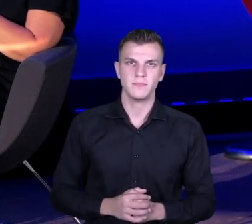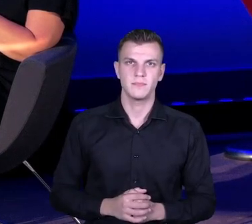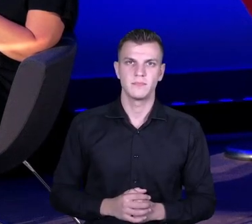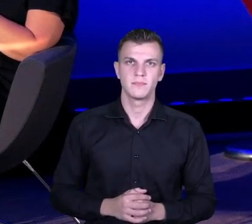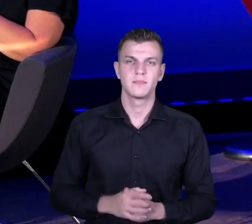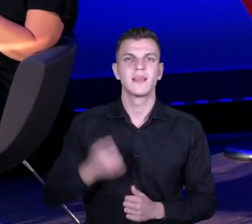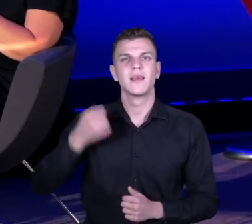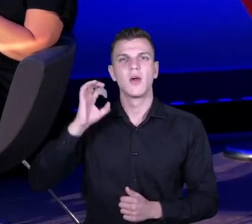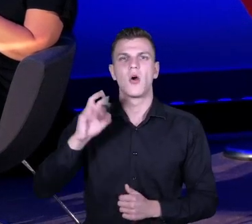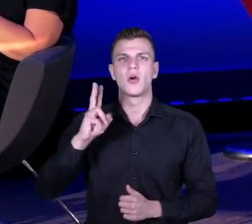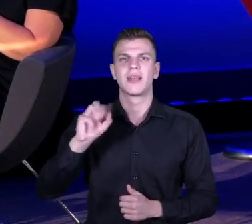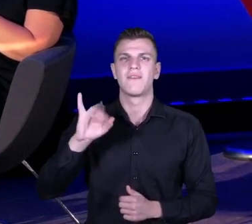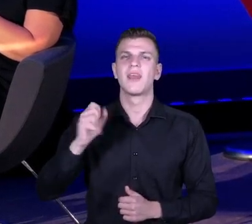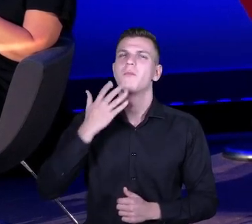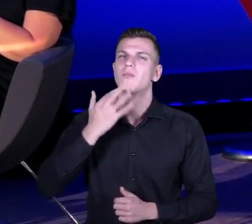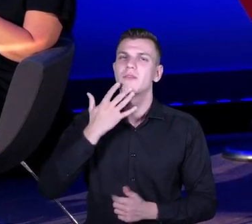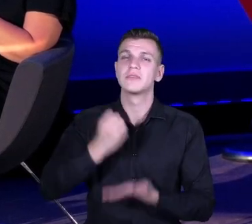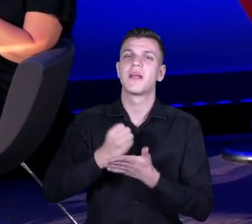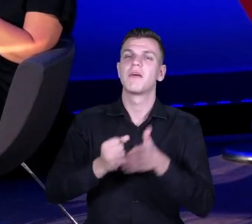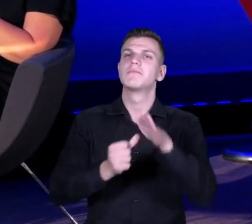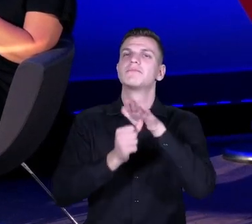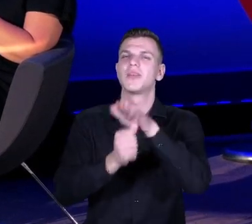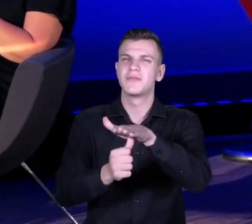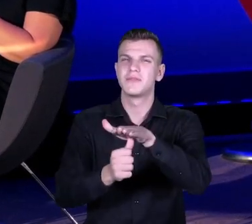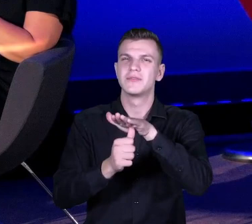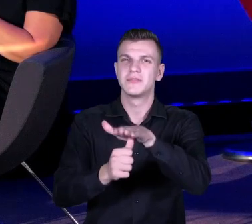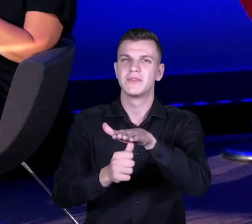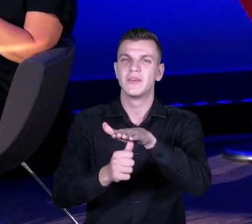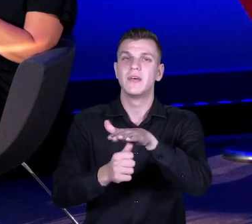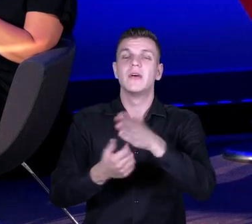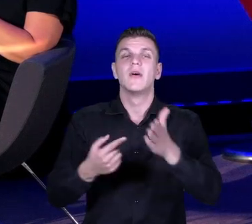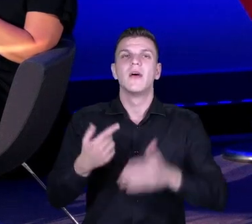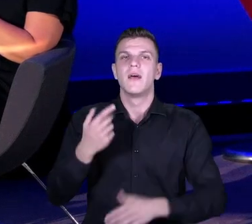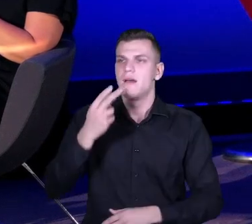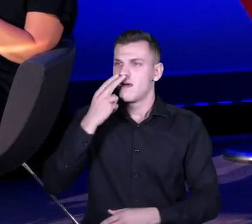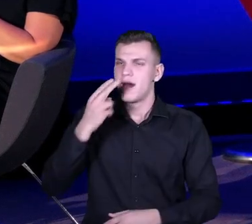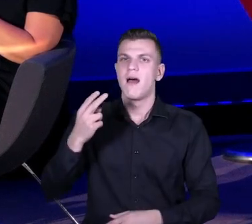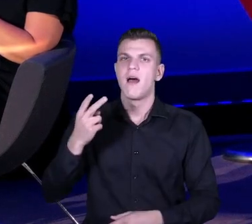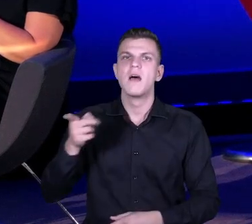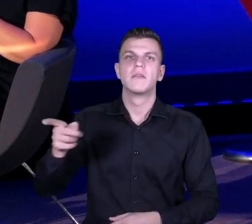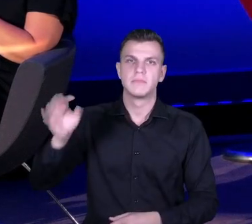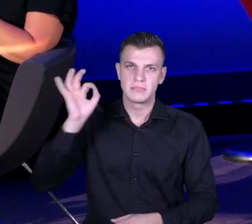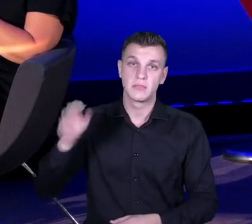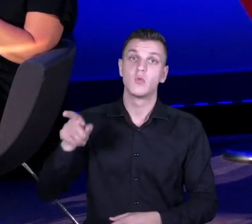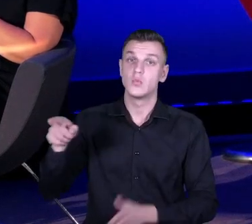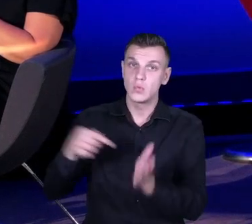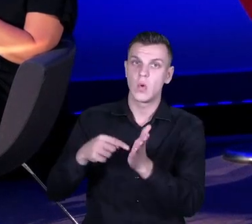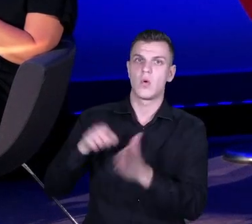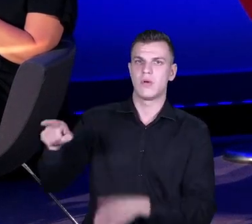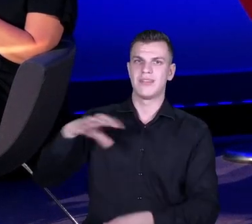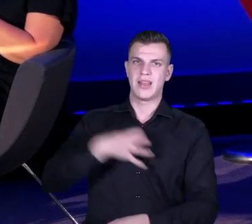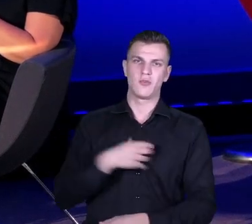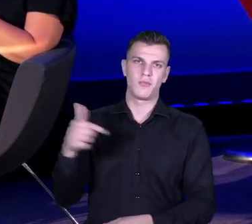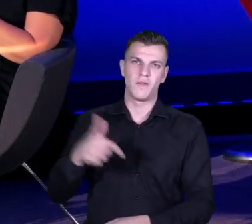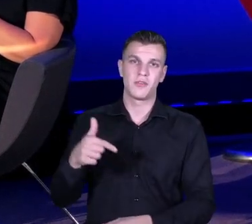przywództwo ma wyglądać, myślę sobie, kurczę, no to jest właśnie dokładnie to, to jak powinna wyglądać rola dyrektora, na przykład